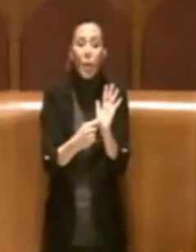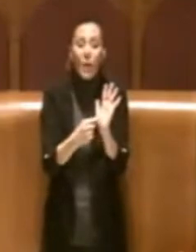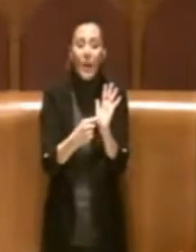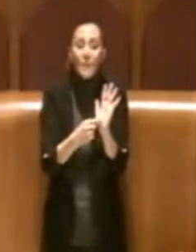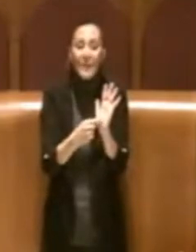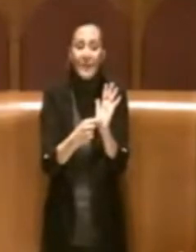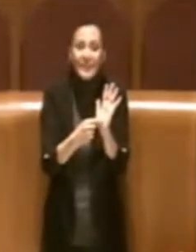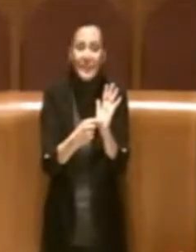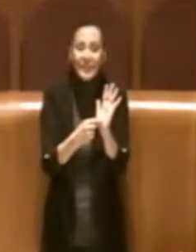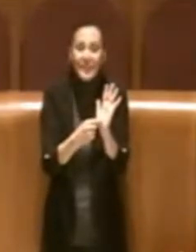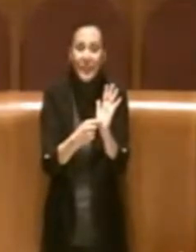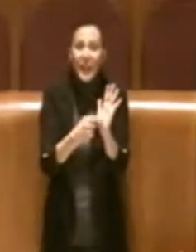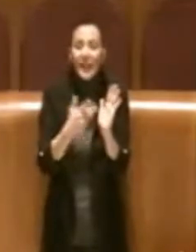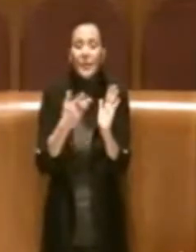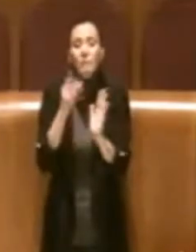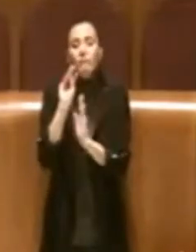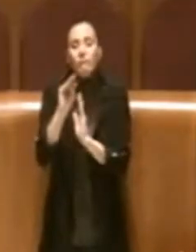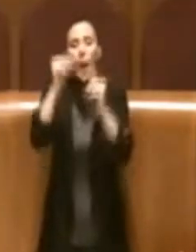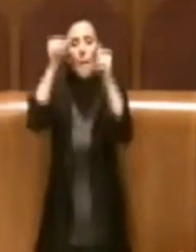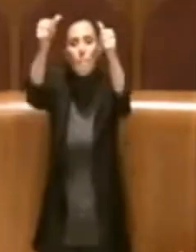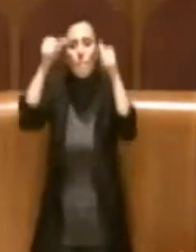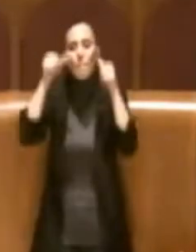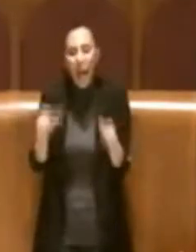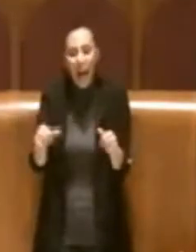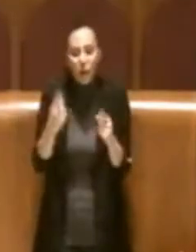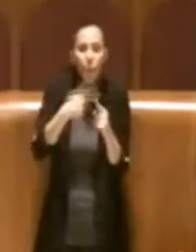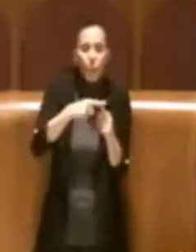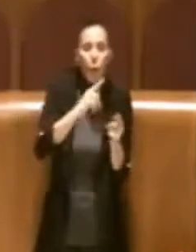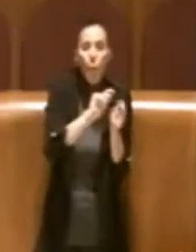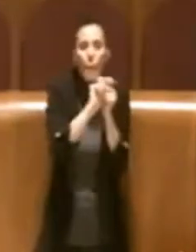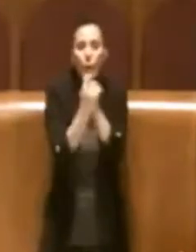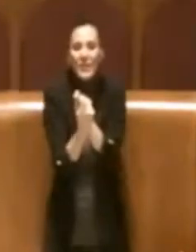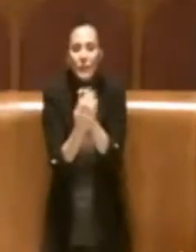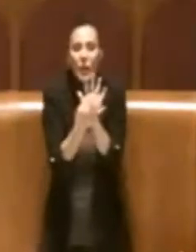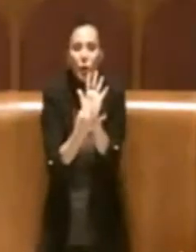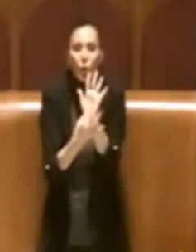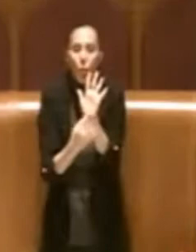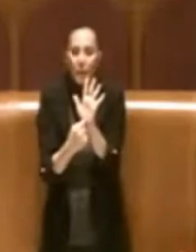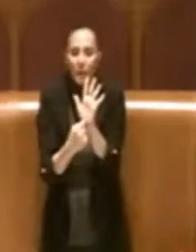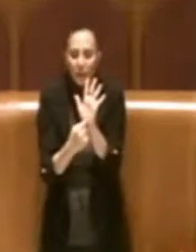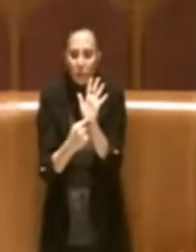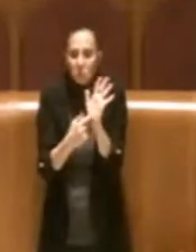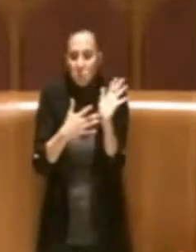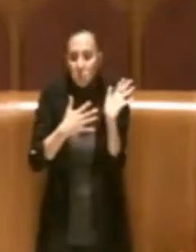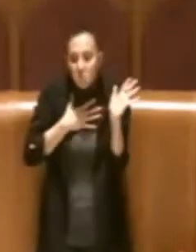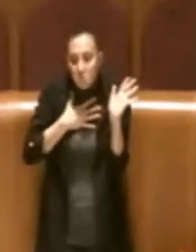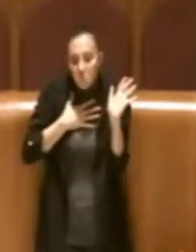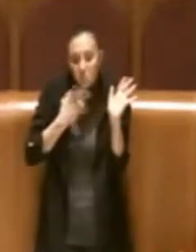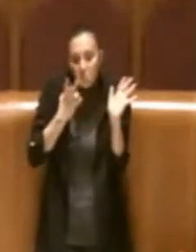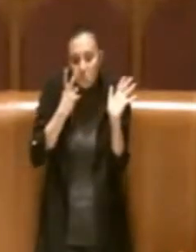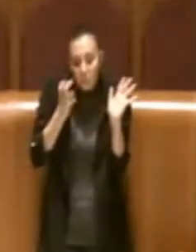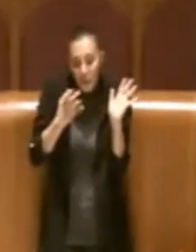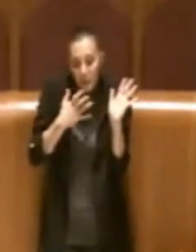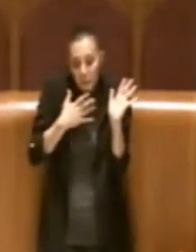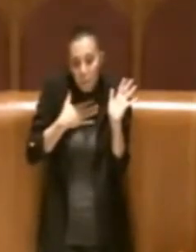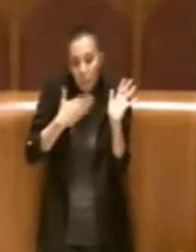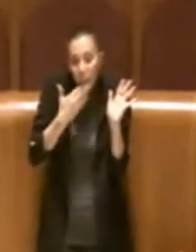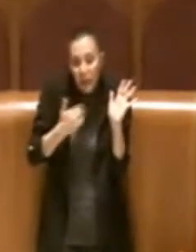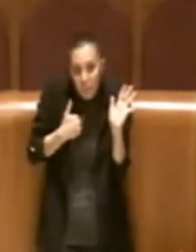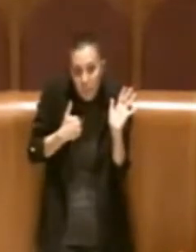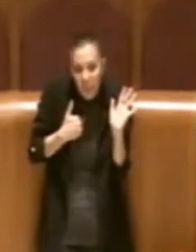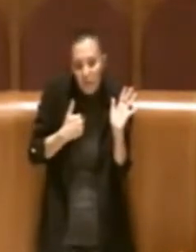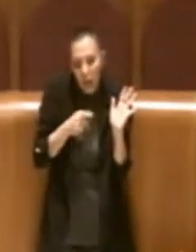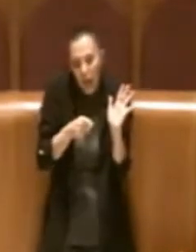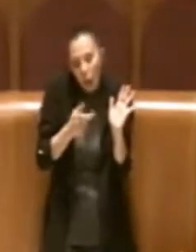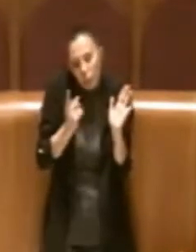anzi, in realtà, chiede un bando e chiede la modifica di un regolamento in più punti. A nostro avviso, insomma, questo percorso è un po' anomalo, ma, ripeto,